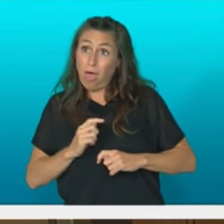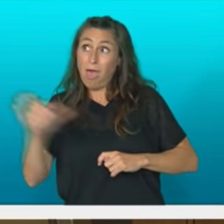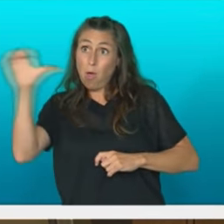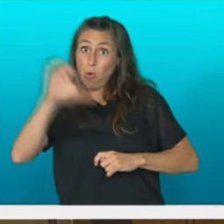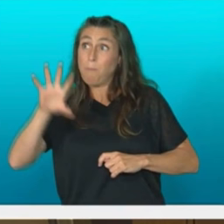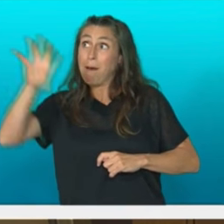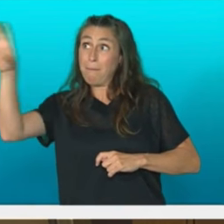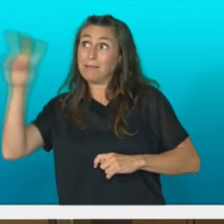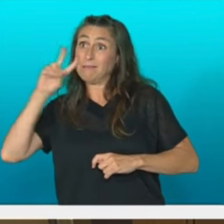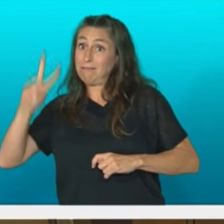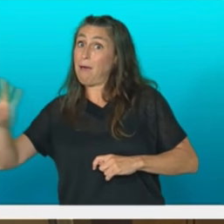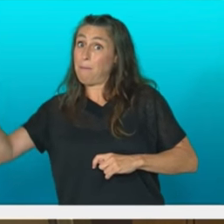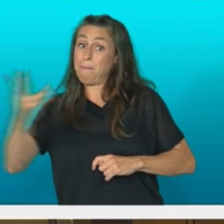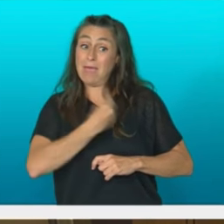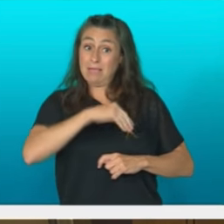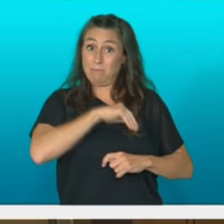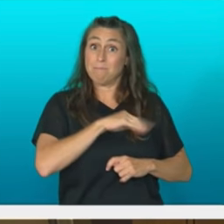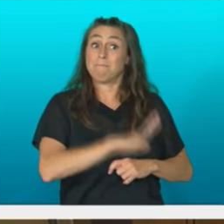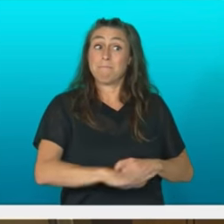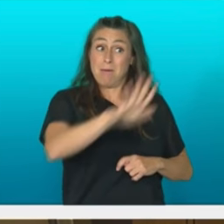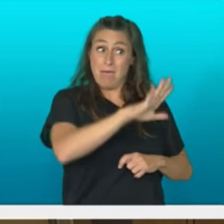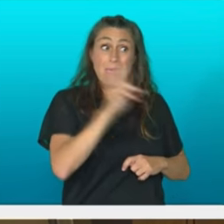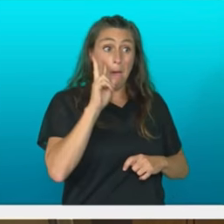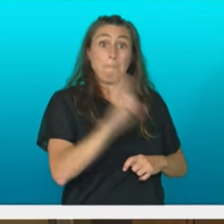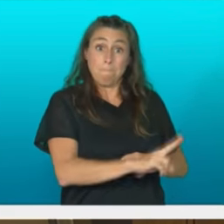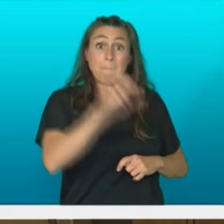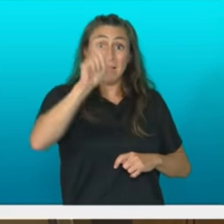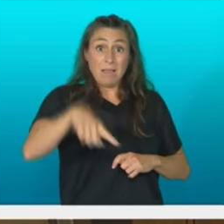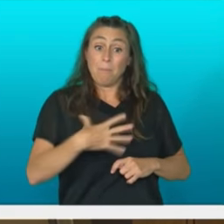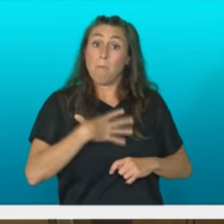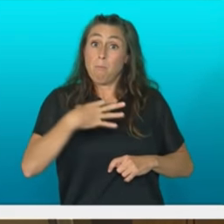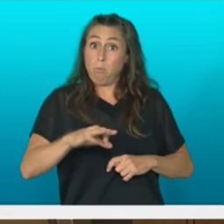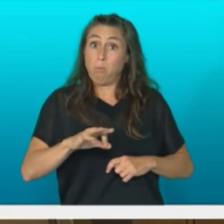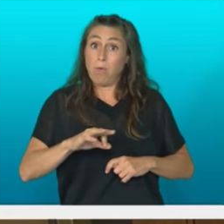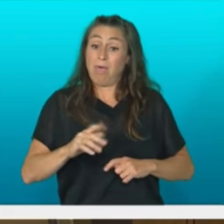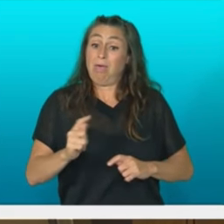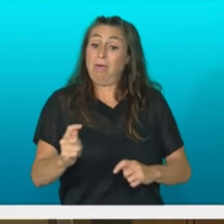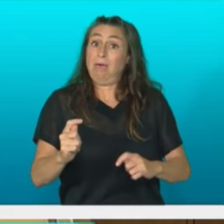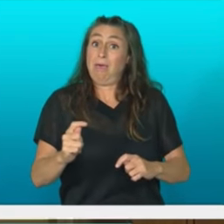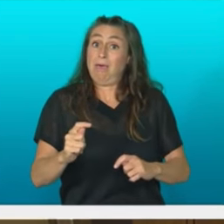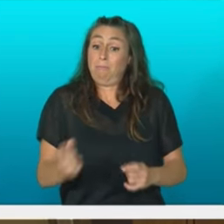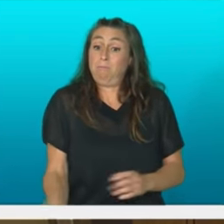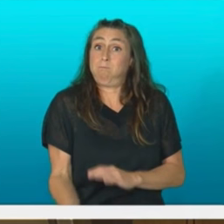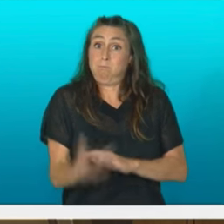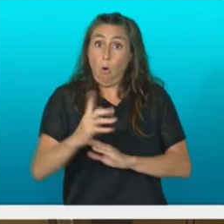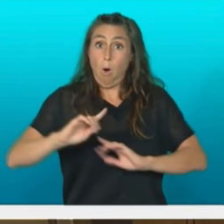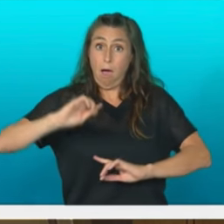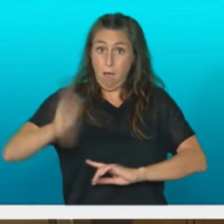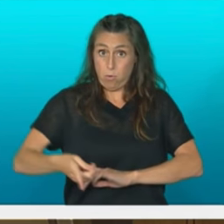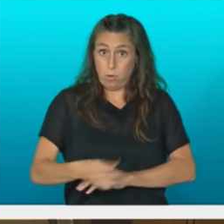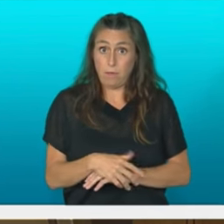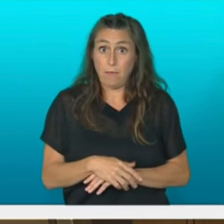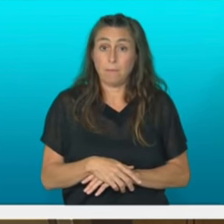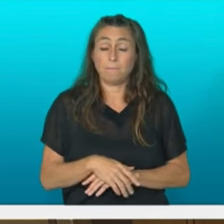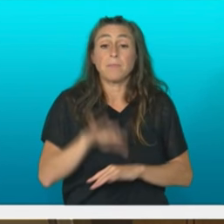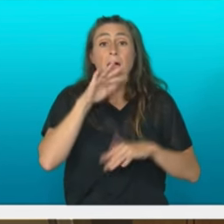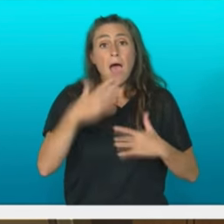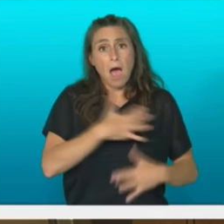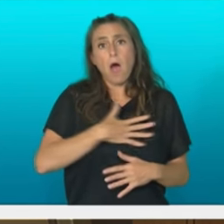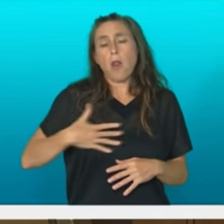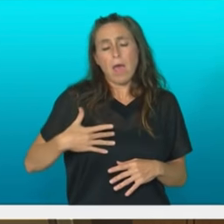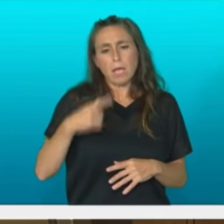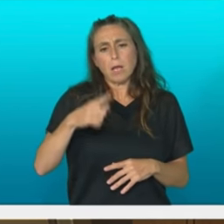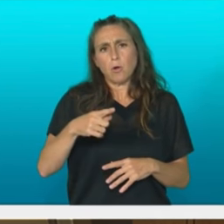eta Espainiako estatuan ere ikusten ari gara. Eta hemen enukai patu gabeutzin dai, LGBT plus kolektiboak jasetun ari den, eraso